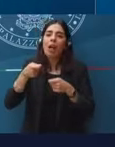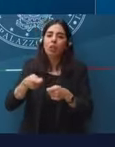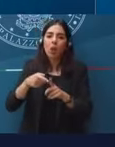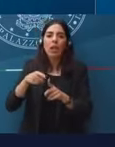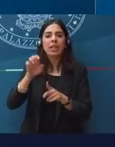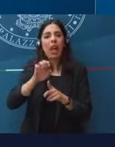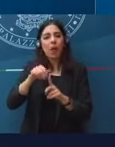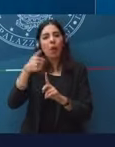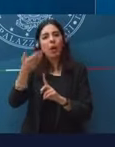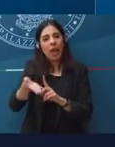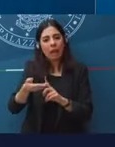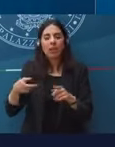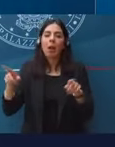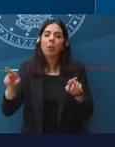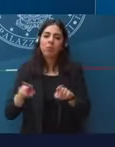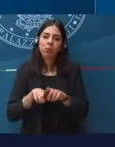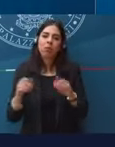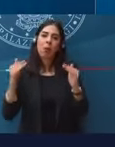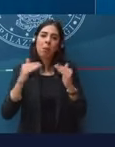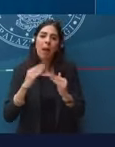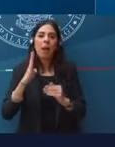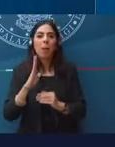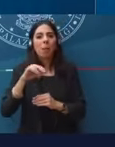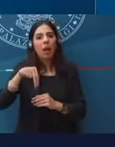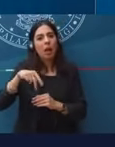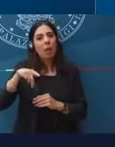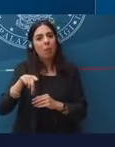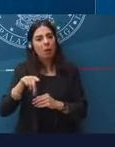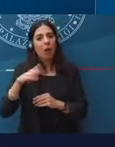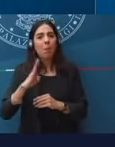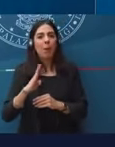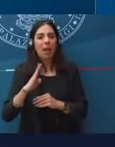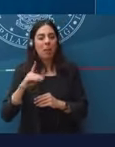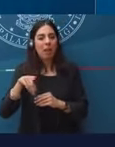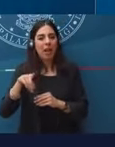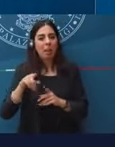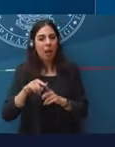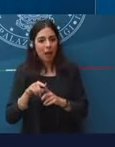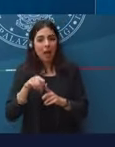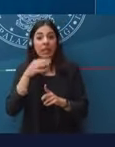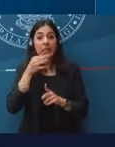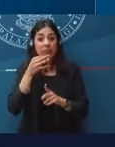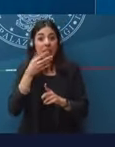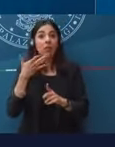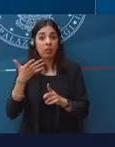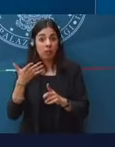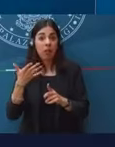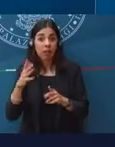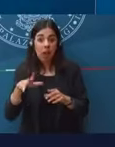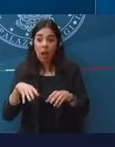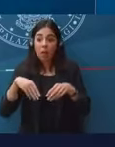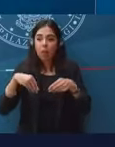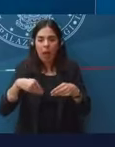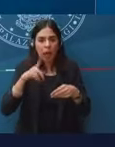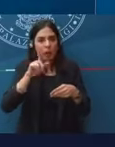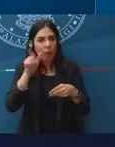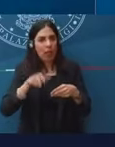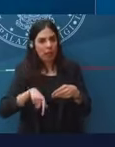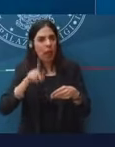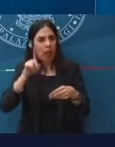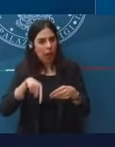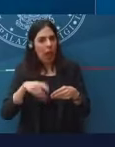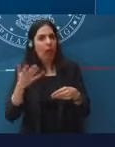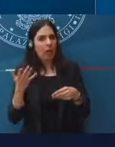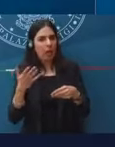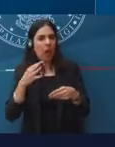livello di BNP Paribas. Quindi vi è una partecipazione significativa italiana. Ovviamente sarà importante in questo